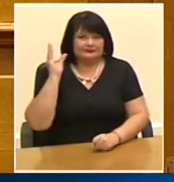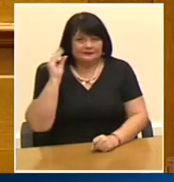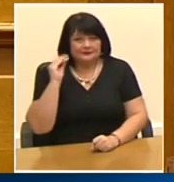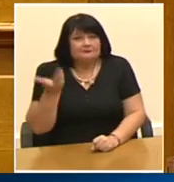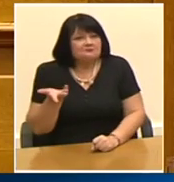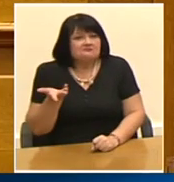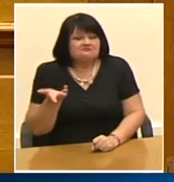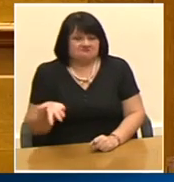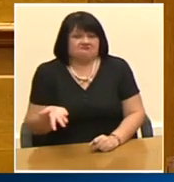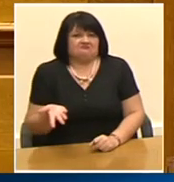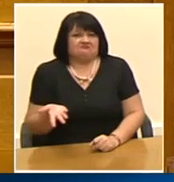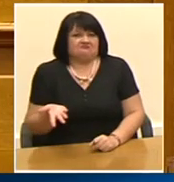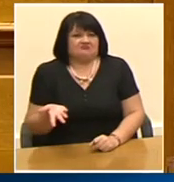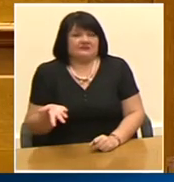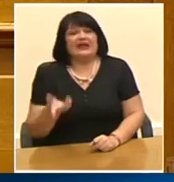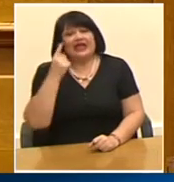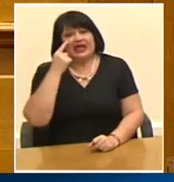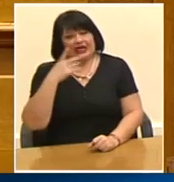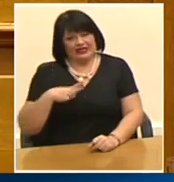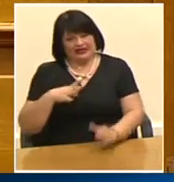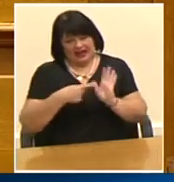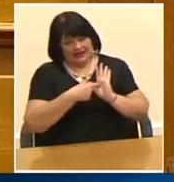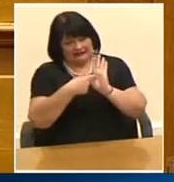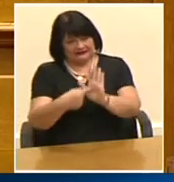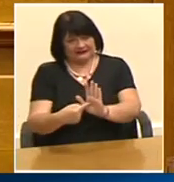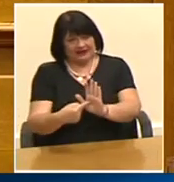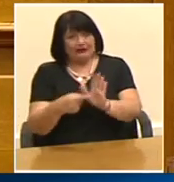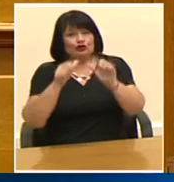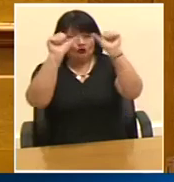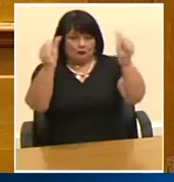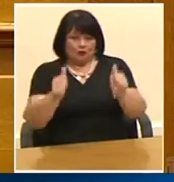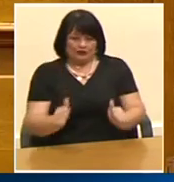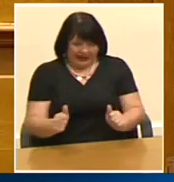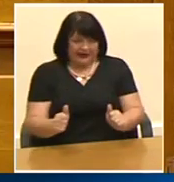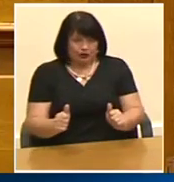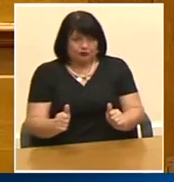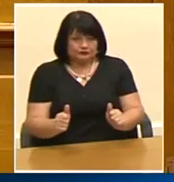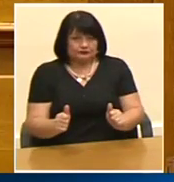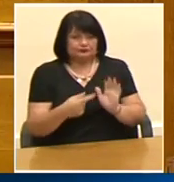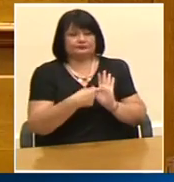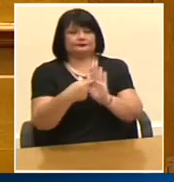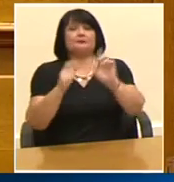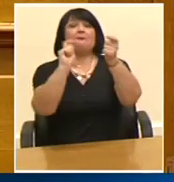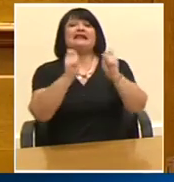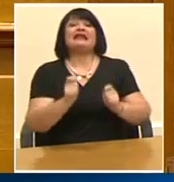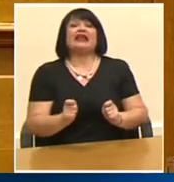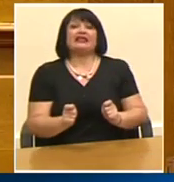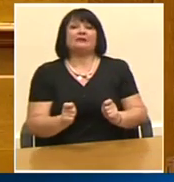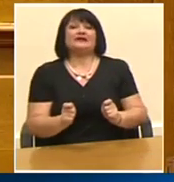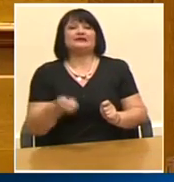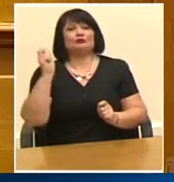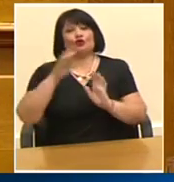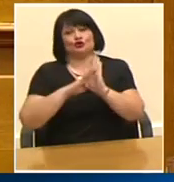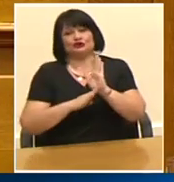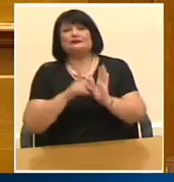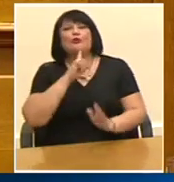Θέλετε βέβαια να το προβάλλετε αυτό το σκληρά συγκεντρωτικό μοντέλο ως μια μεταρρύθμιση στα πρότυπα του πολιτικού συστήματος